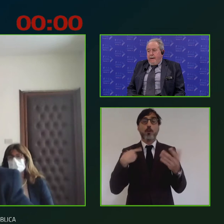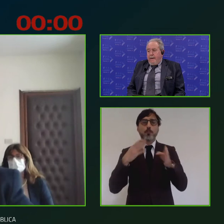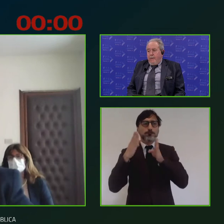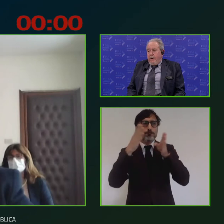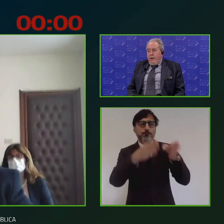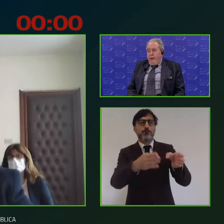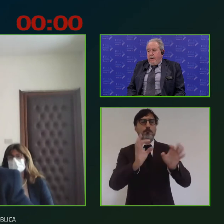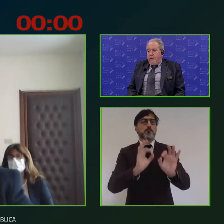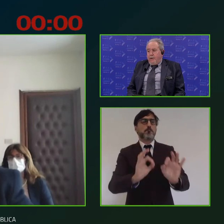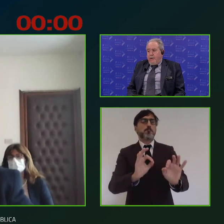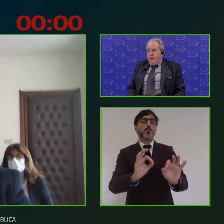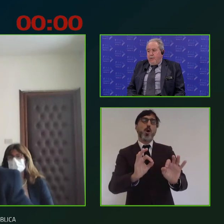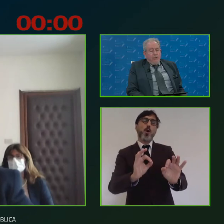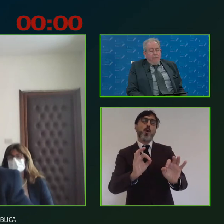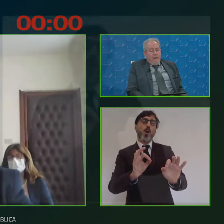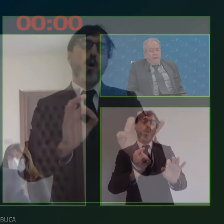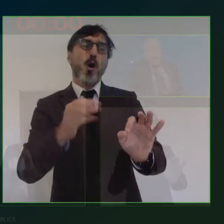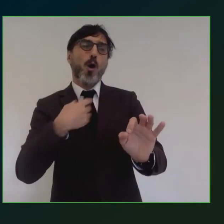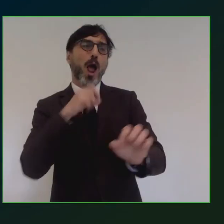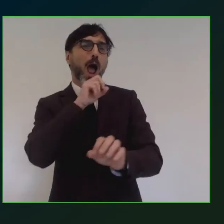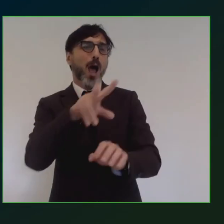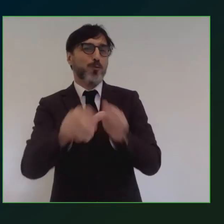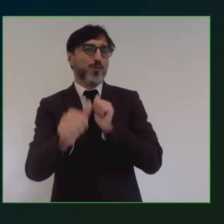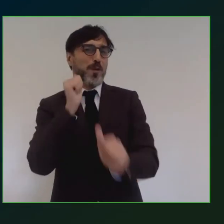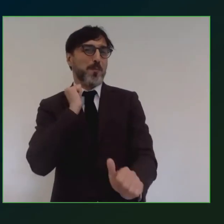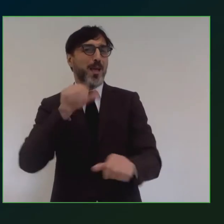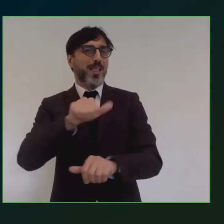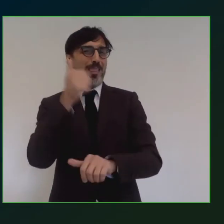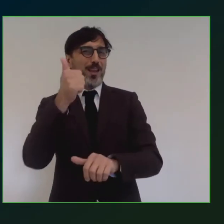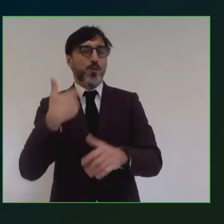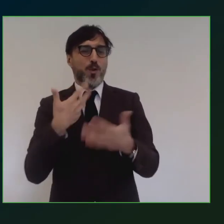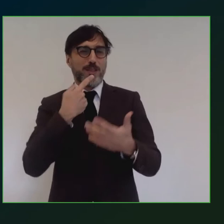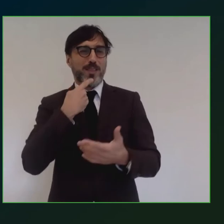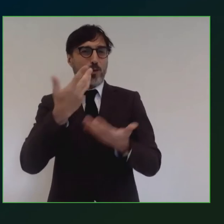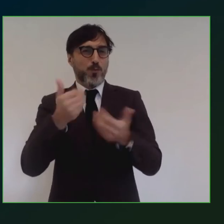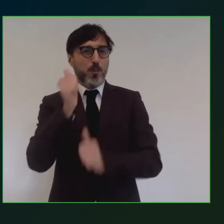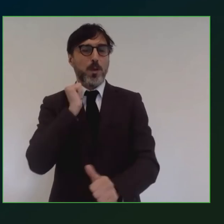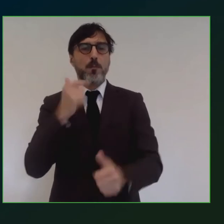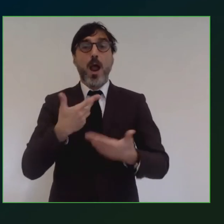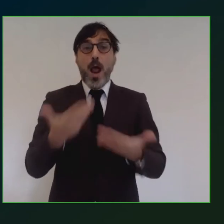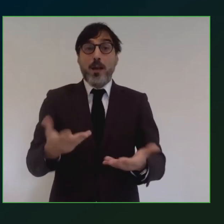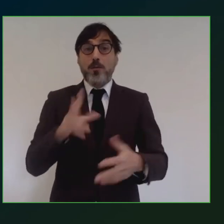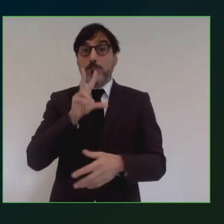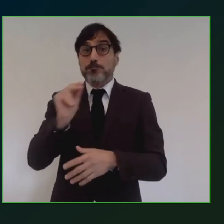di quello che ci annunciava il direttore prima. Passiamo adesso a